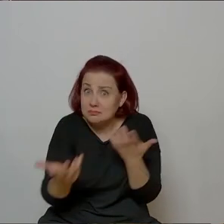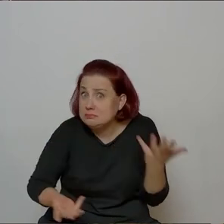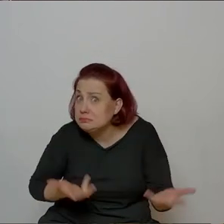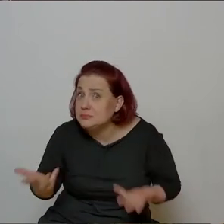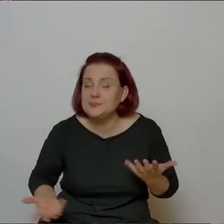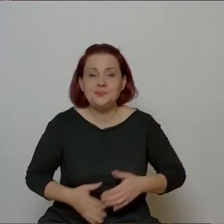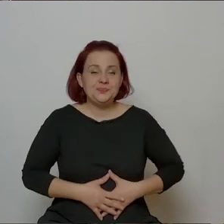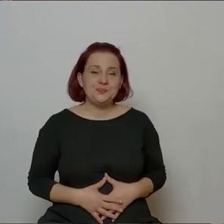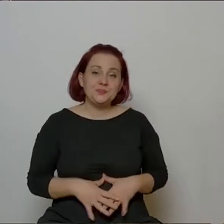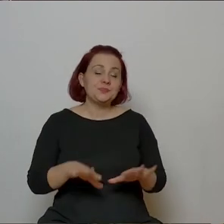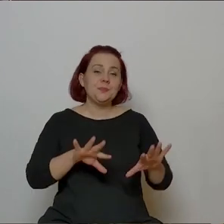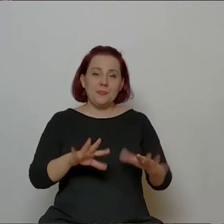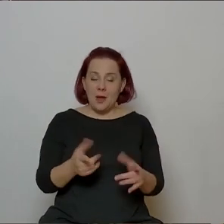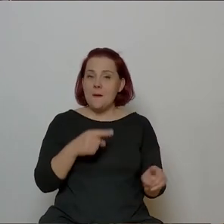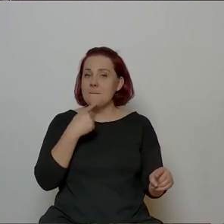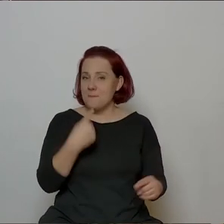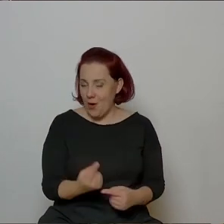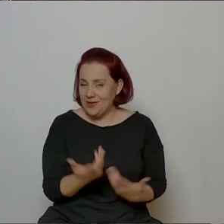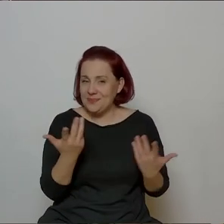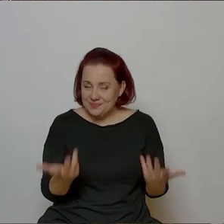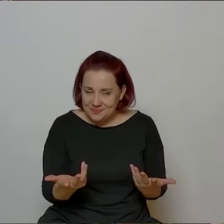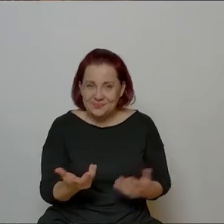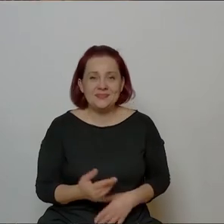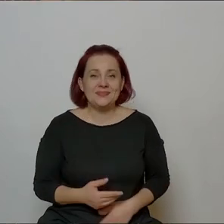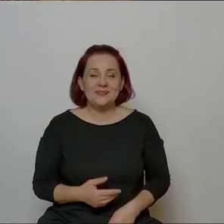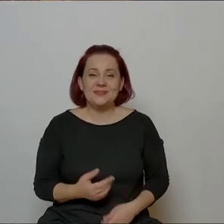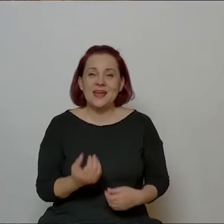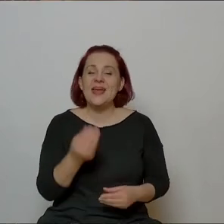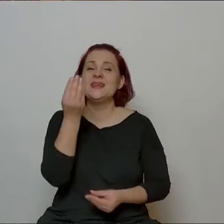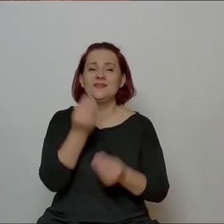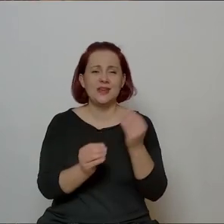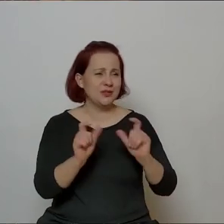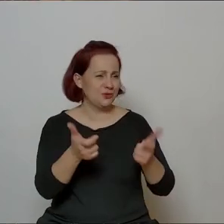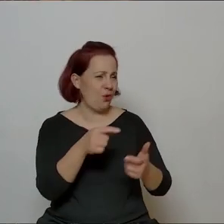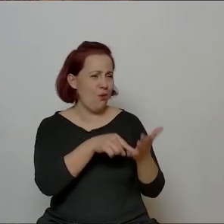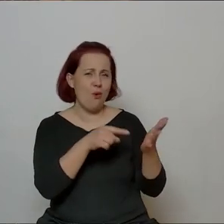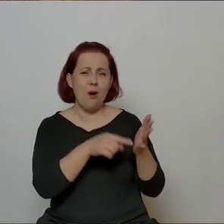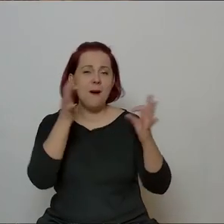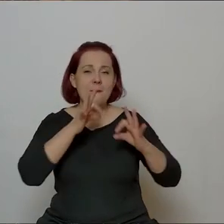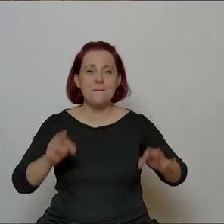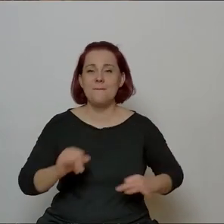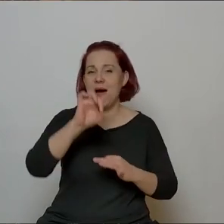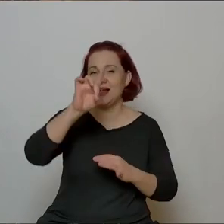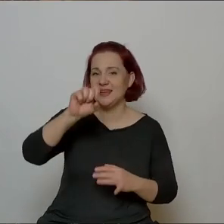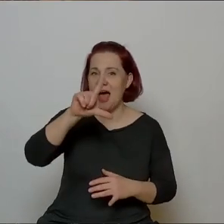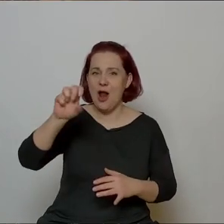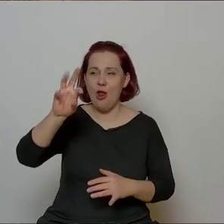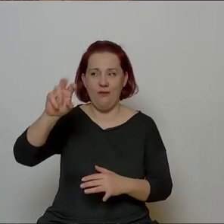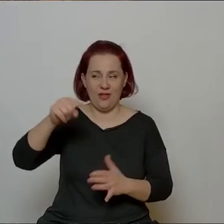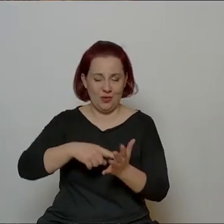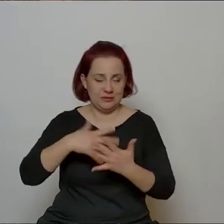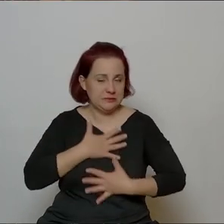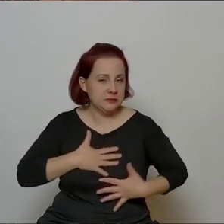To znaczy powiem, że o wiele więcej jest takich bardzo tradycyjnych, to czego pani Jadwiga Halina Galowa nie znosiła,